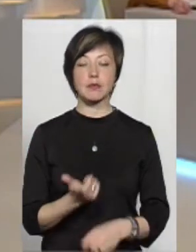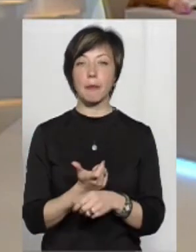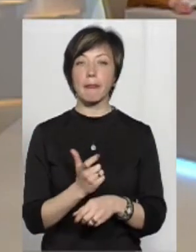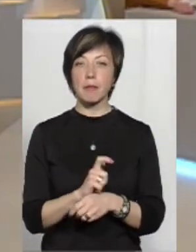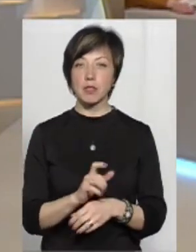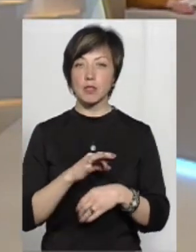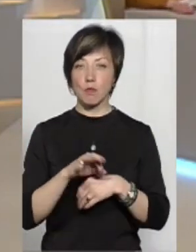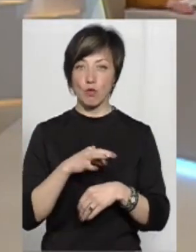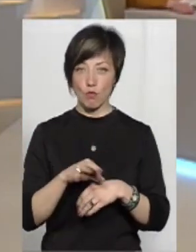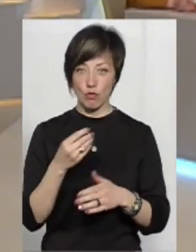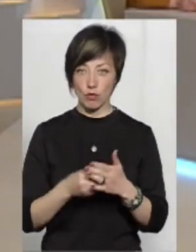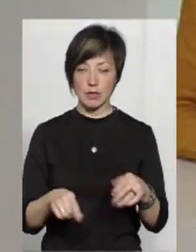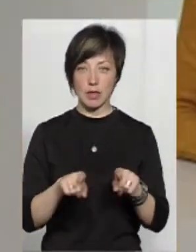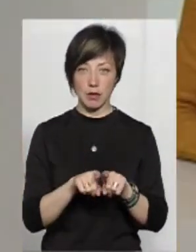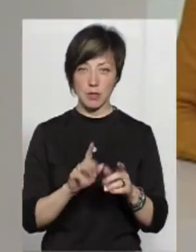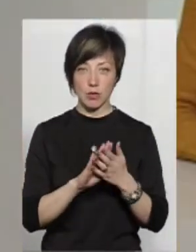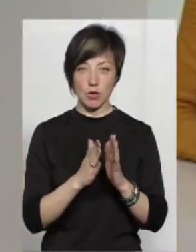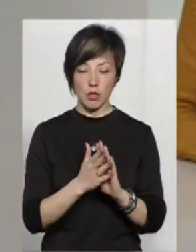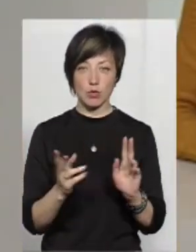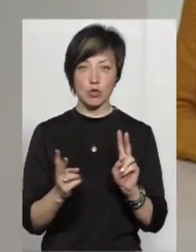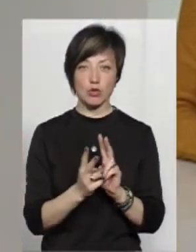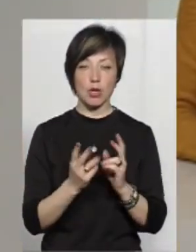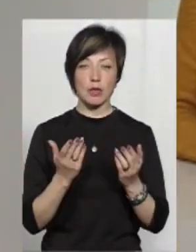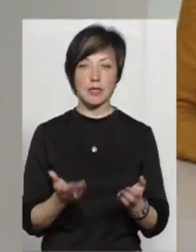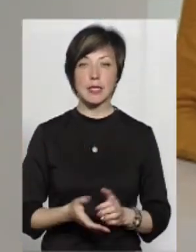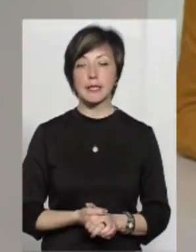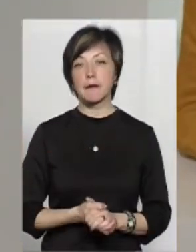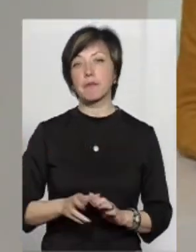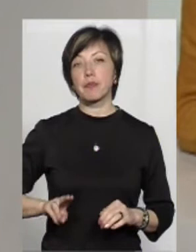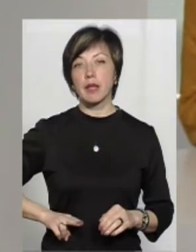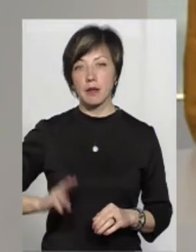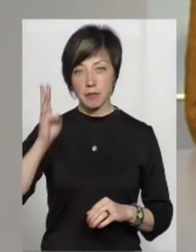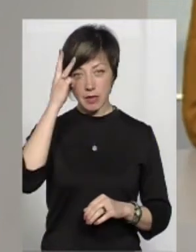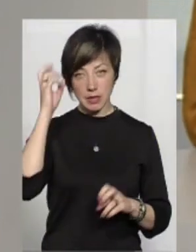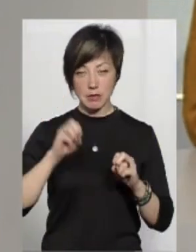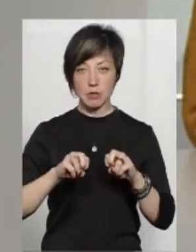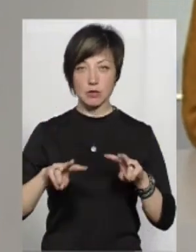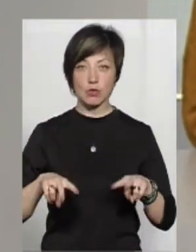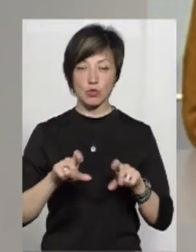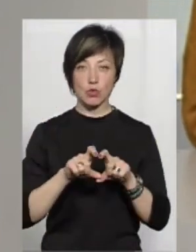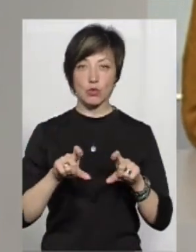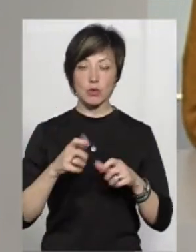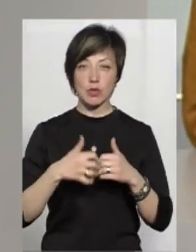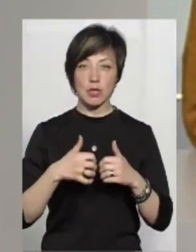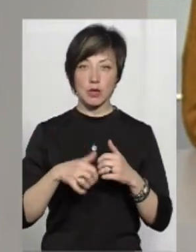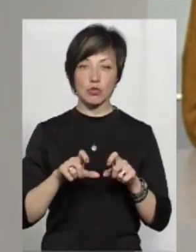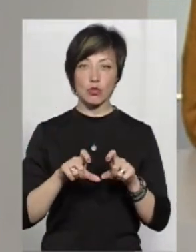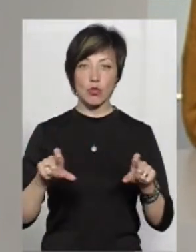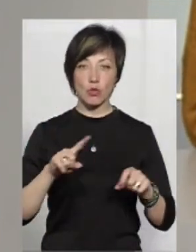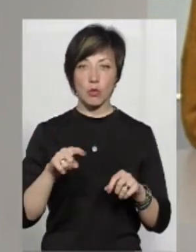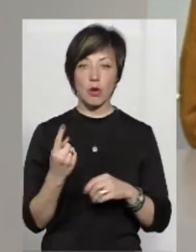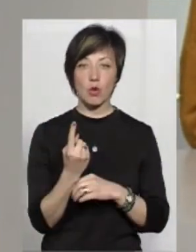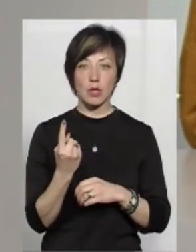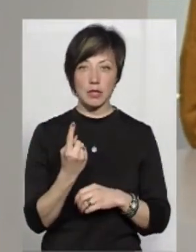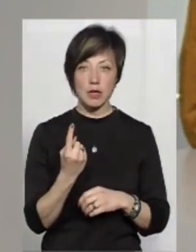про булінг, бо ви кажете, що більше з такими все ж таки ситуаціями стикаєтесь. Директорка Хмельницької спеціалізованої середньої загальноосвітньої